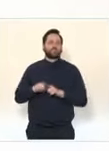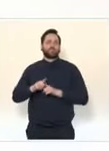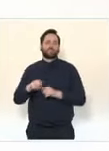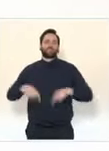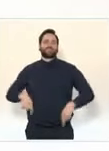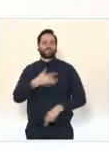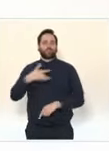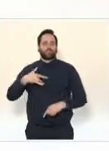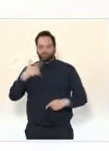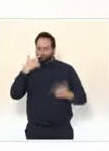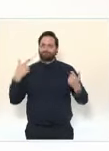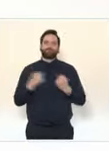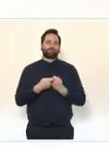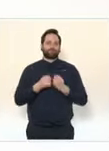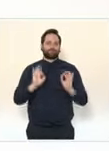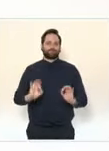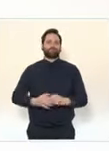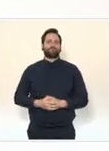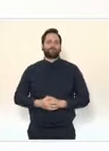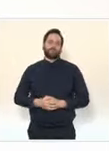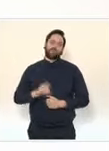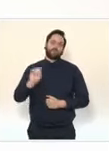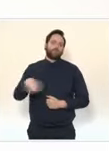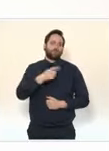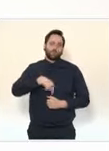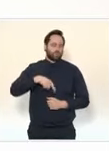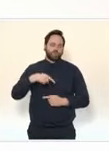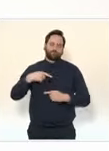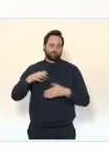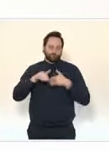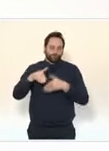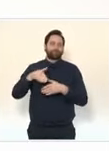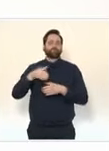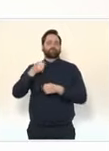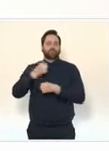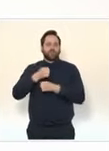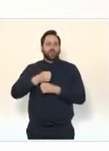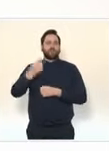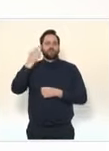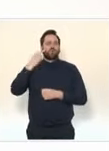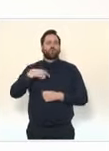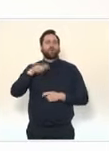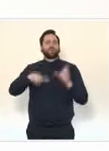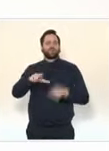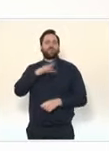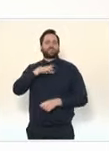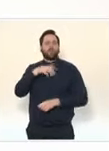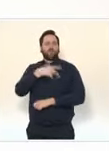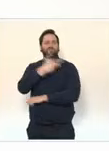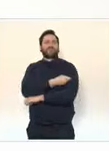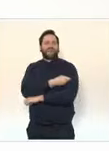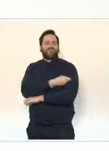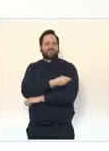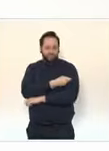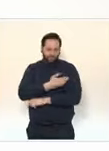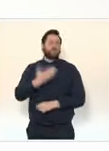évidemment, nous continuons à travailler au principe d'étape de vaccination des professeurs. Les professeurs de plus de 55 ans, cela